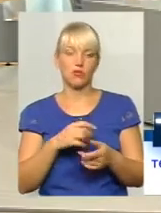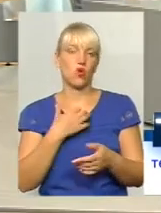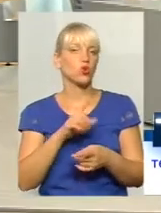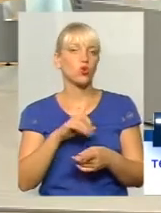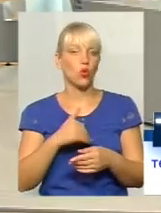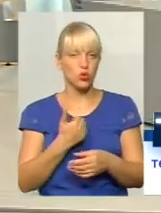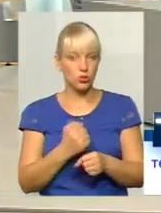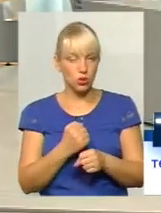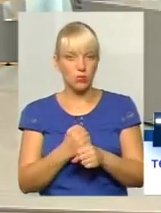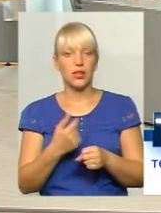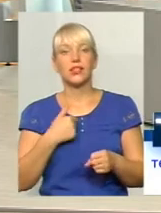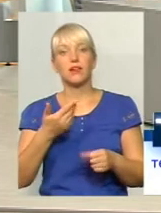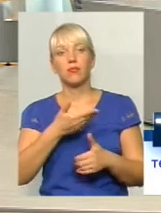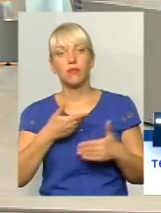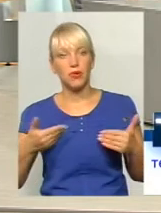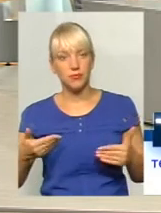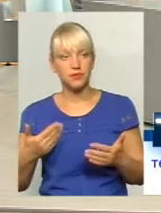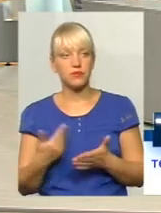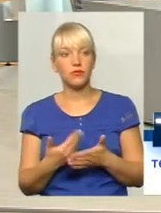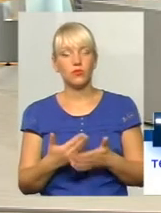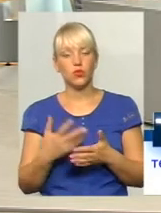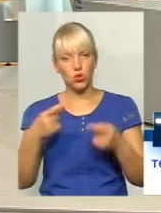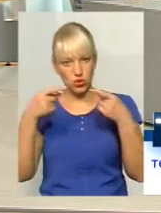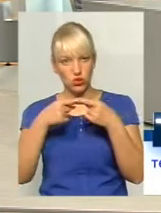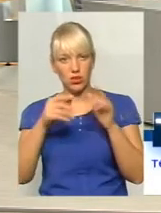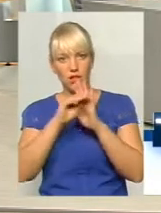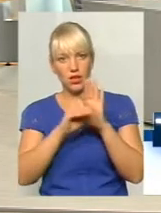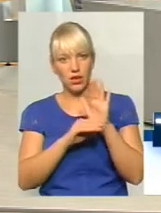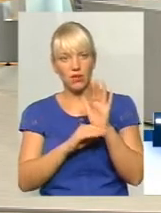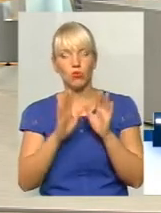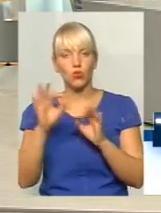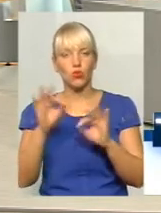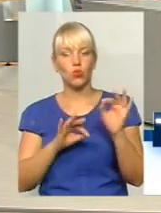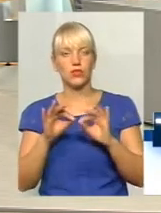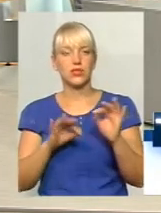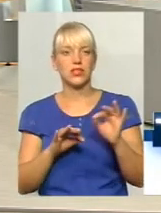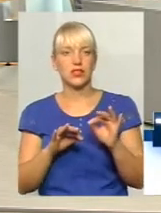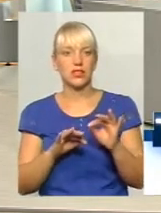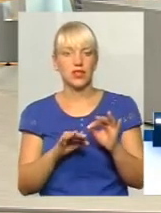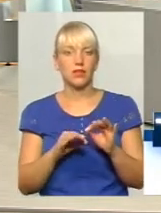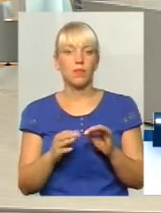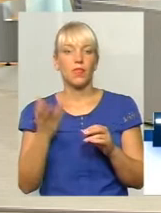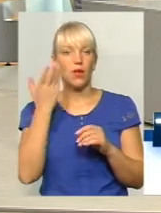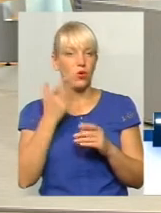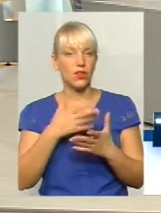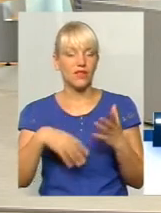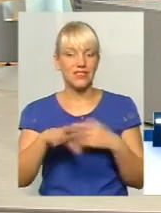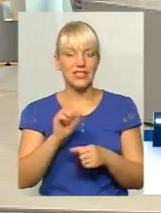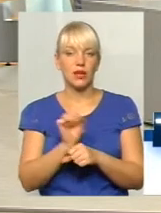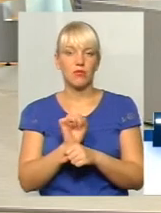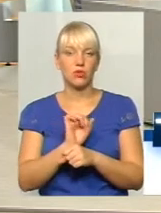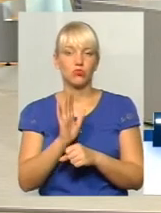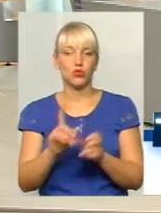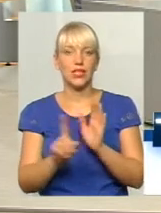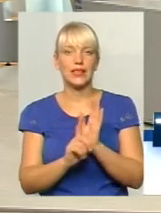буде чіткий графік, в нас буде коефіцієнт розвантаження міста. Возумієте, коли всі машини будуть їздити по